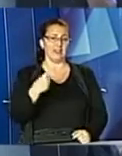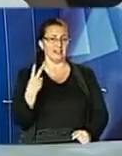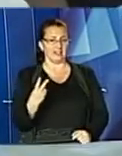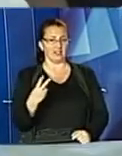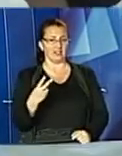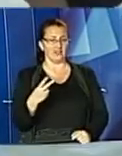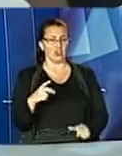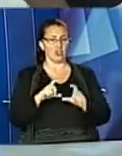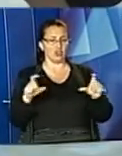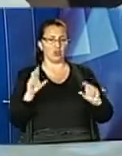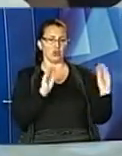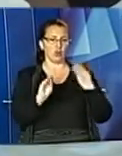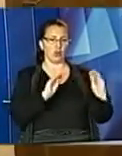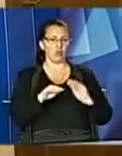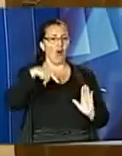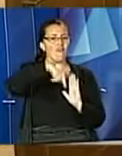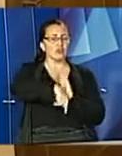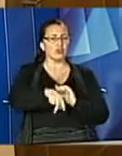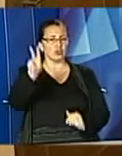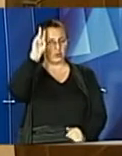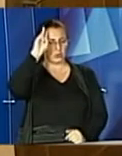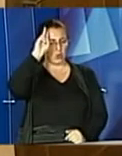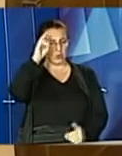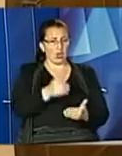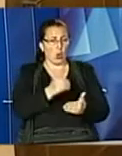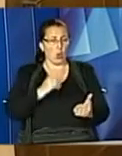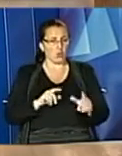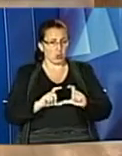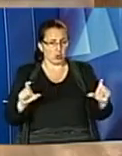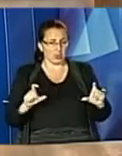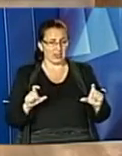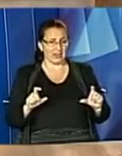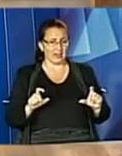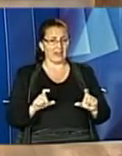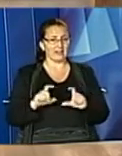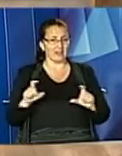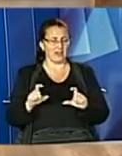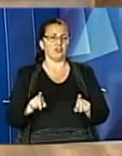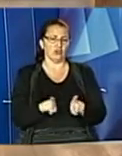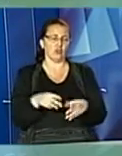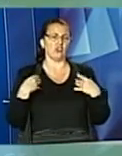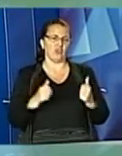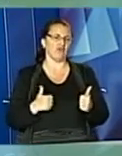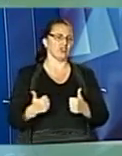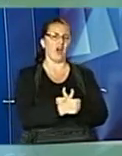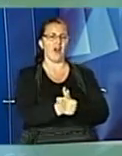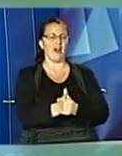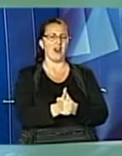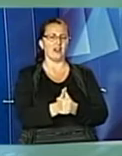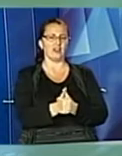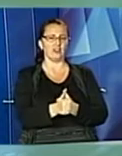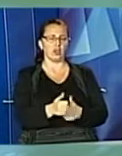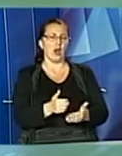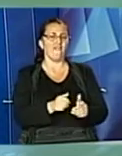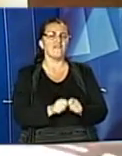обладнають внутрішніми туалетами. У дошкільній освіті область також лідерує за всіма показниками, адже до початку навчального